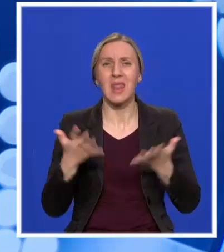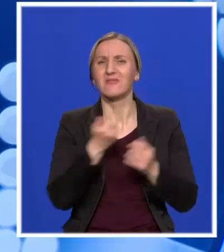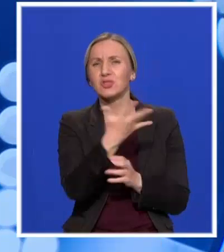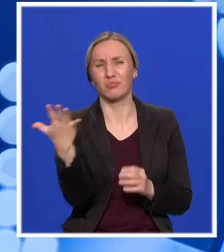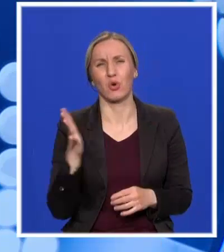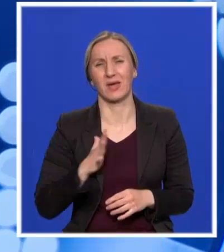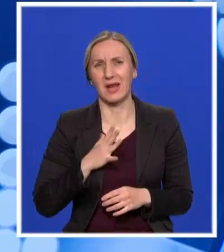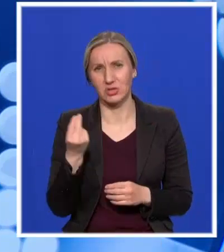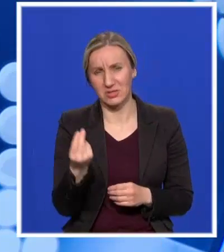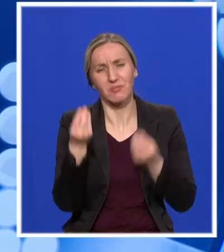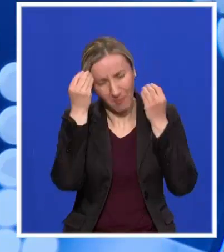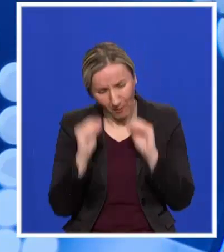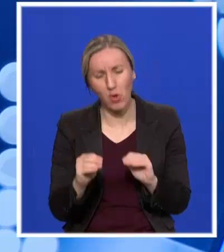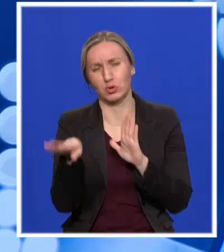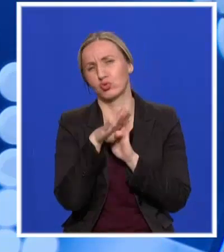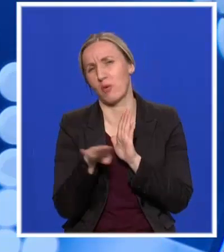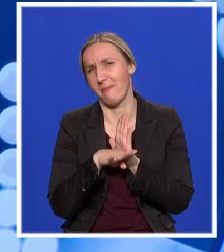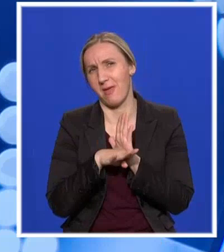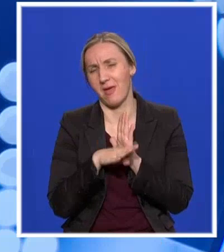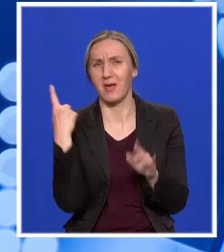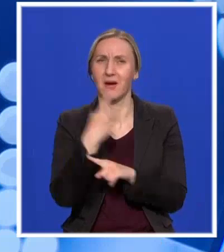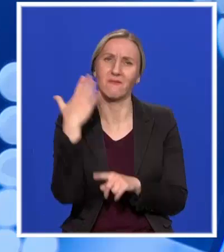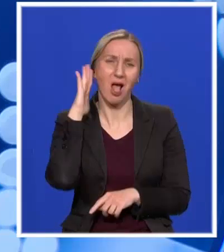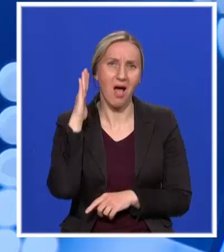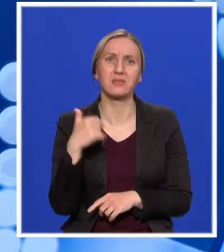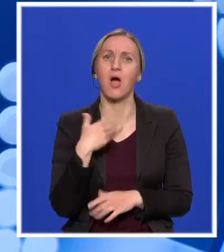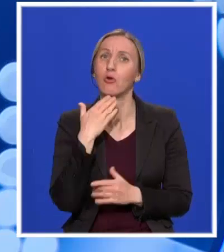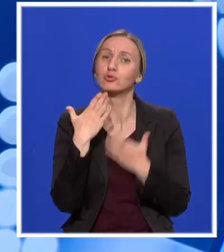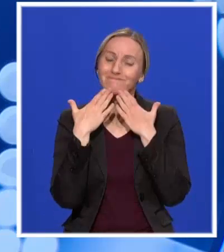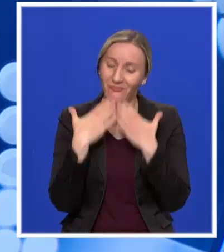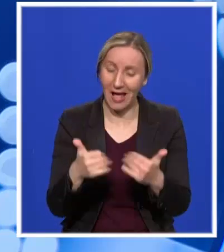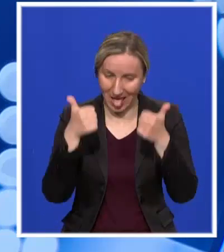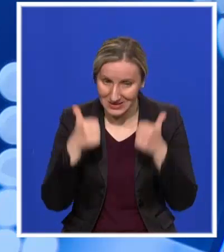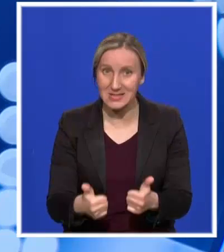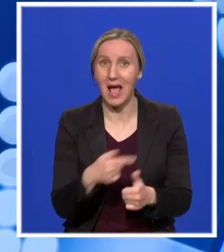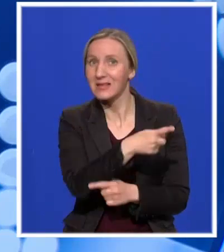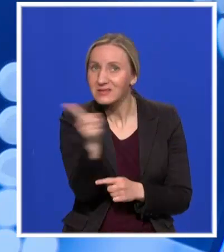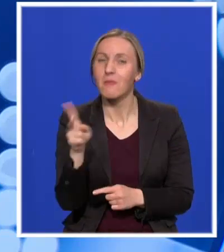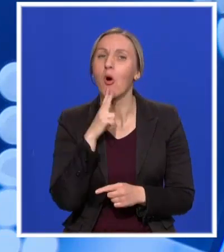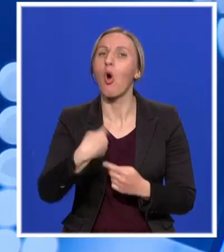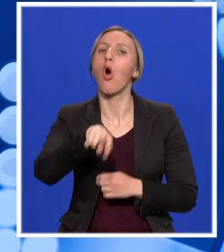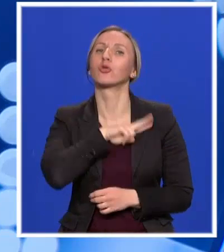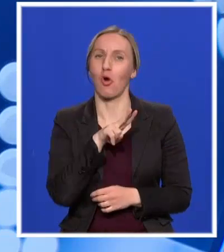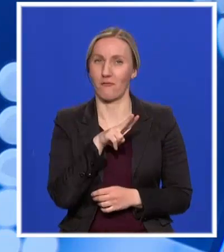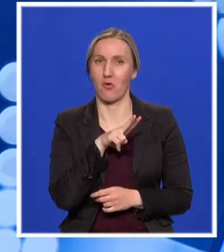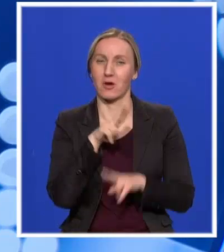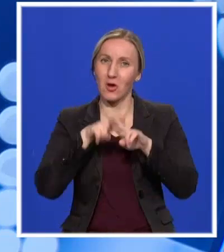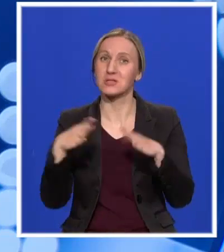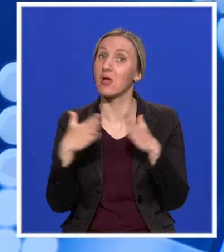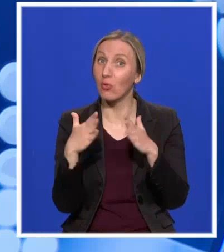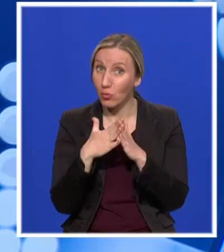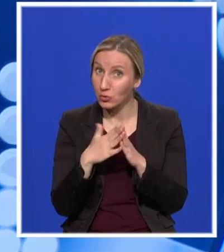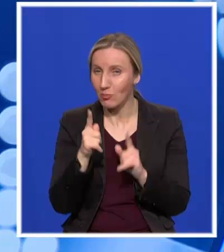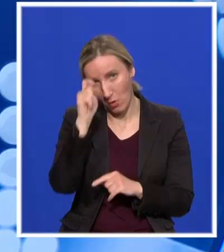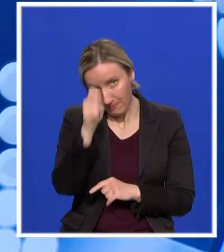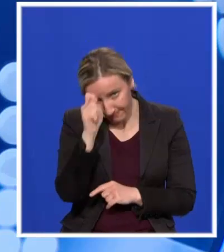Srbije poštoje mere koje vlada nalaže. I hoću da se zahvalim onim građanjima koje pokazuju zuzetnu odgovornost. Moram da pohvalim te ljude